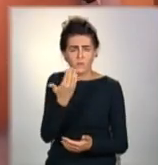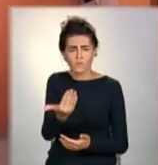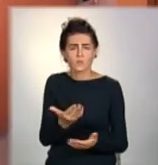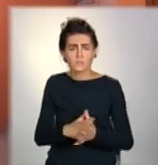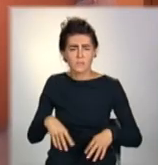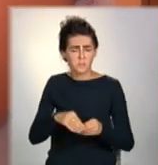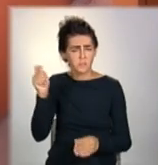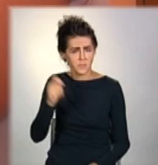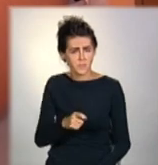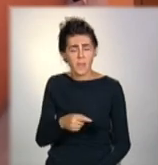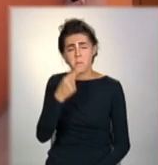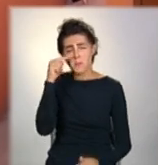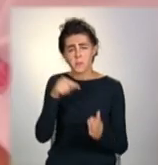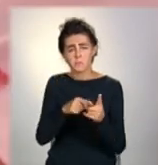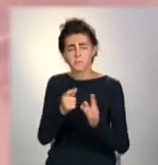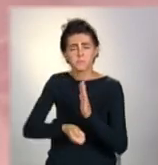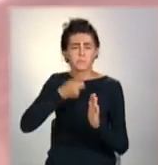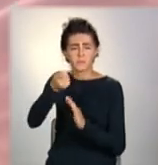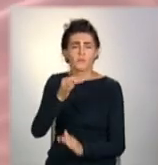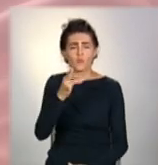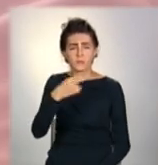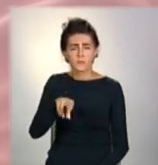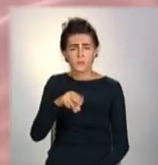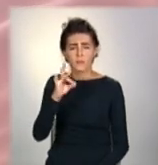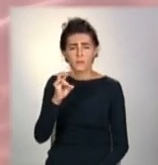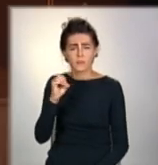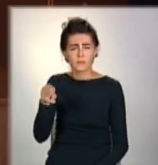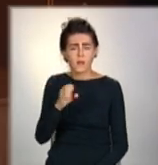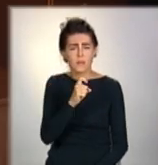родини. По допомогу звернулися до фонду Ріната Ахметова.